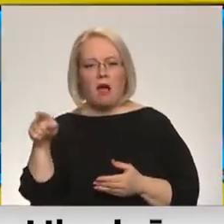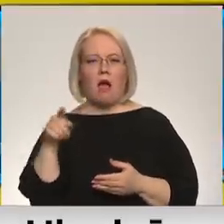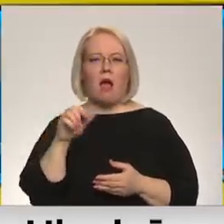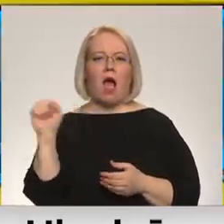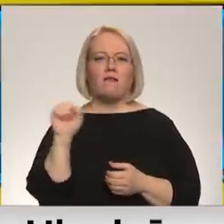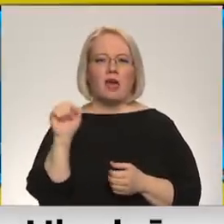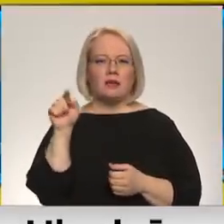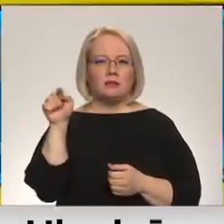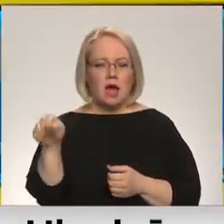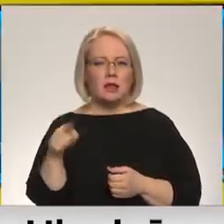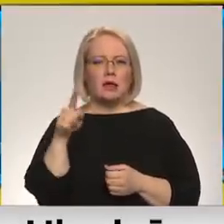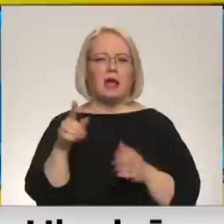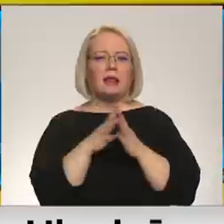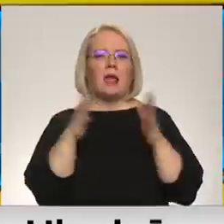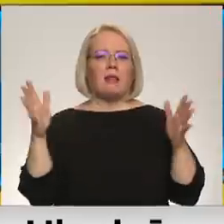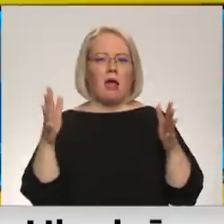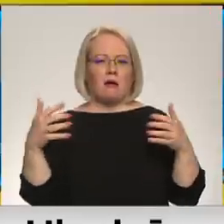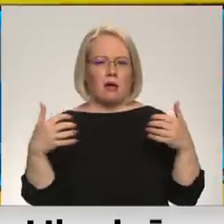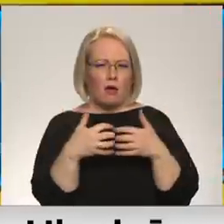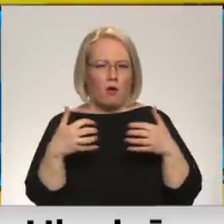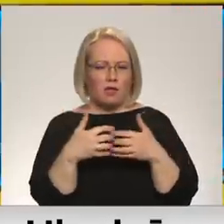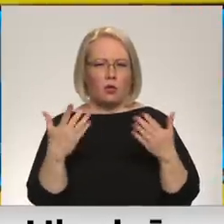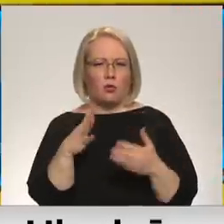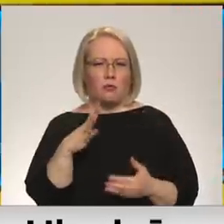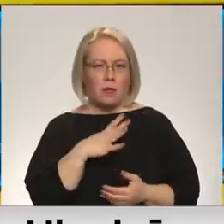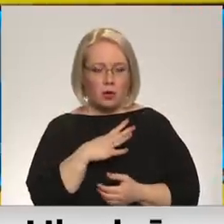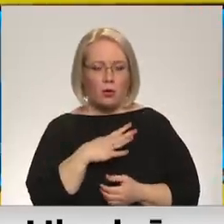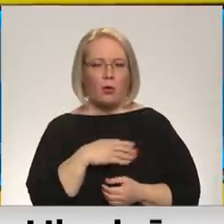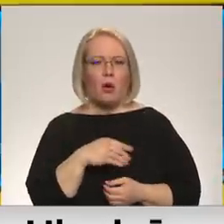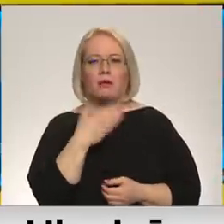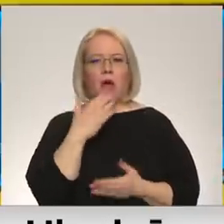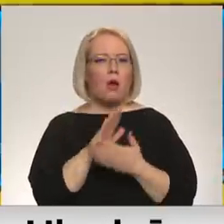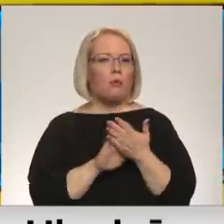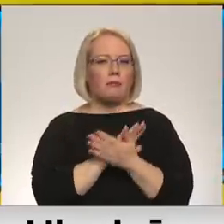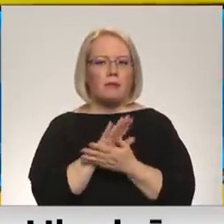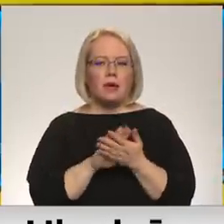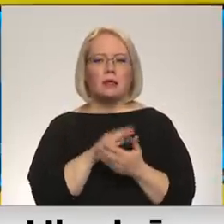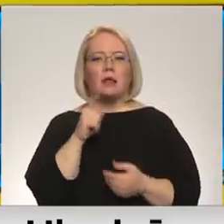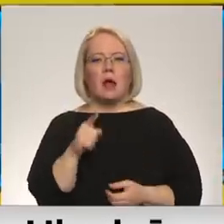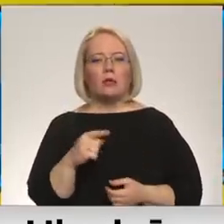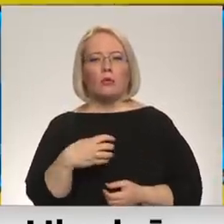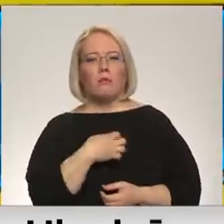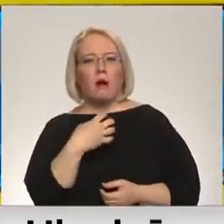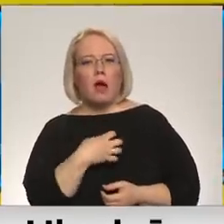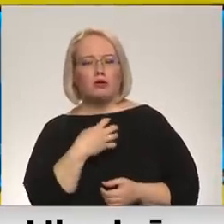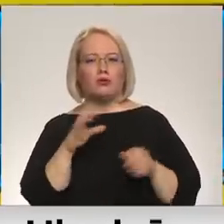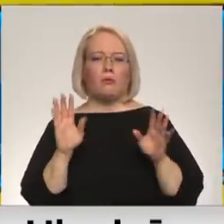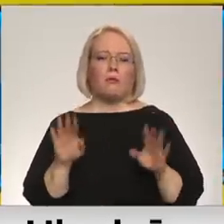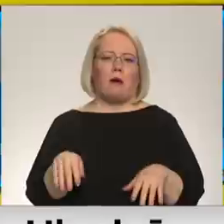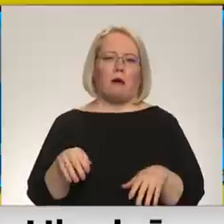lielākie konflikti, kuros es esmu bijis. Nav bijis tādu bažu par tiešām